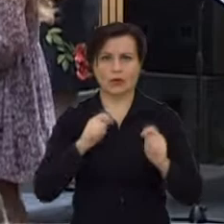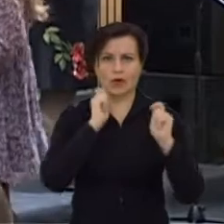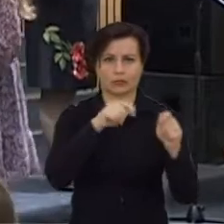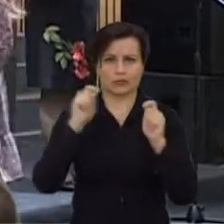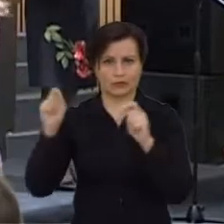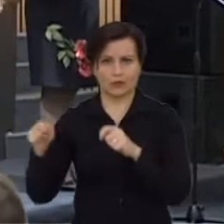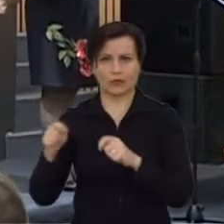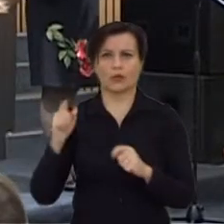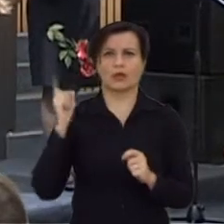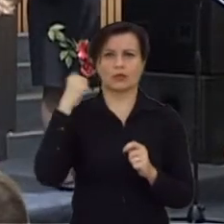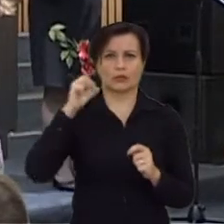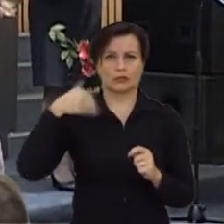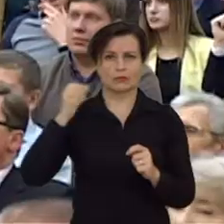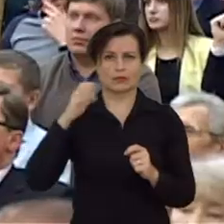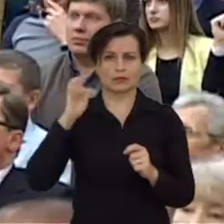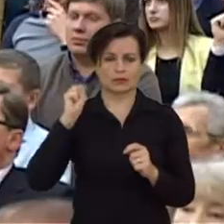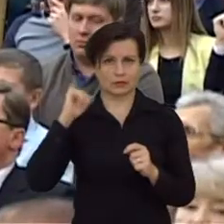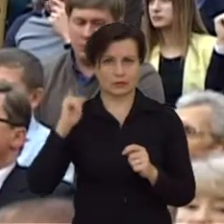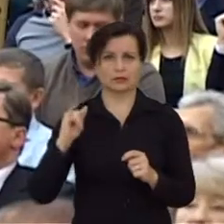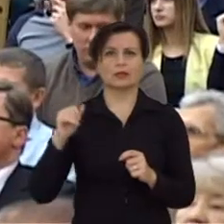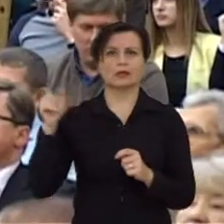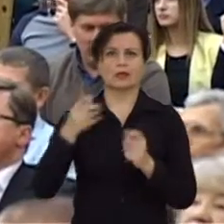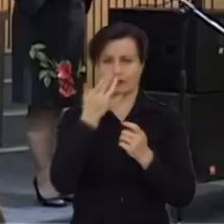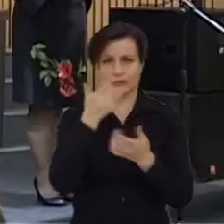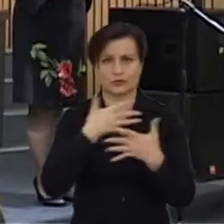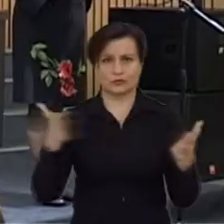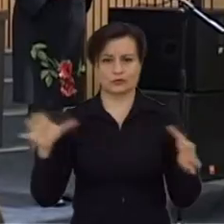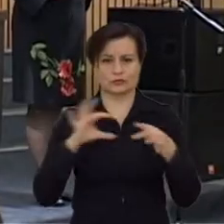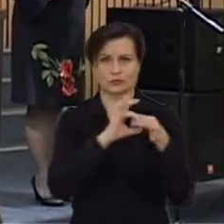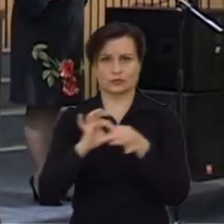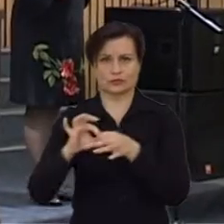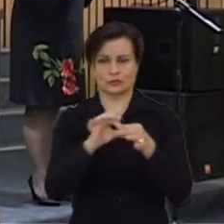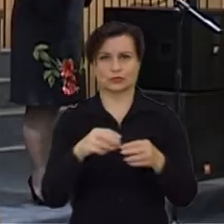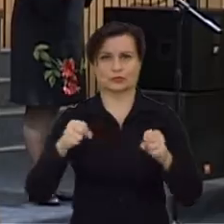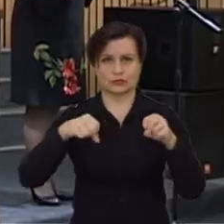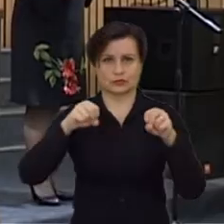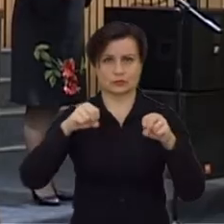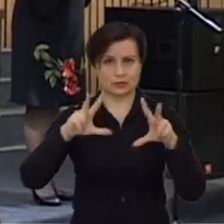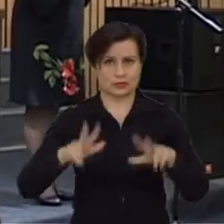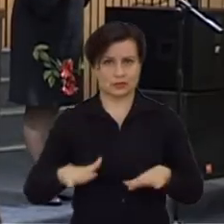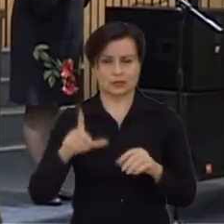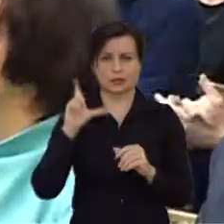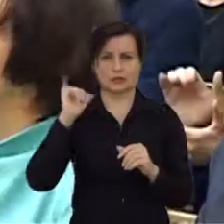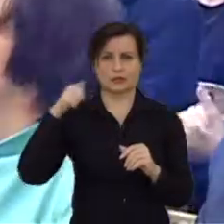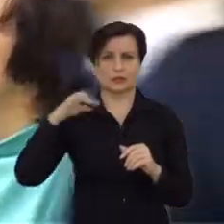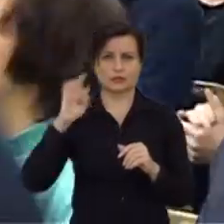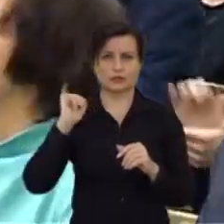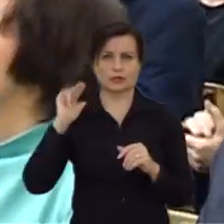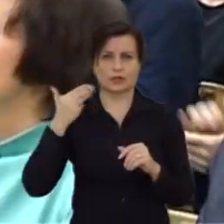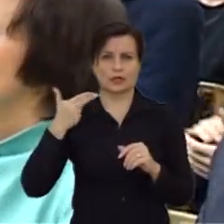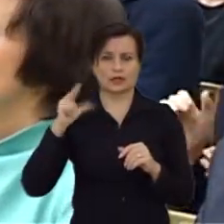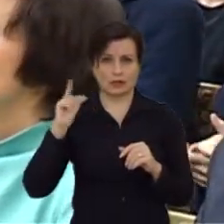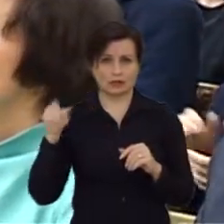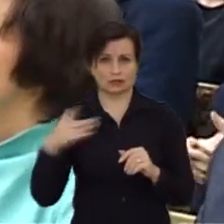uždarojosios akcinės bendrovės Daumantai LT viešųjų ryšių specialistė Jorūnė Liutkienė, kuri pasidžiaugė, kad ši šventė skatina